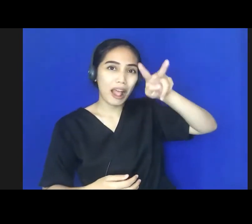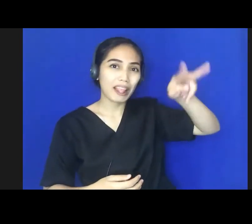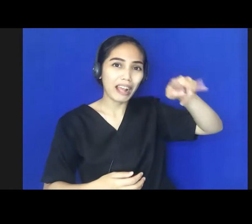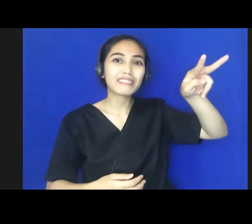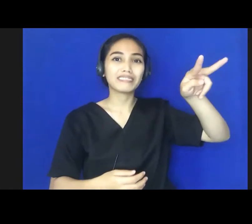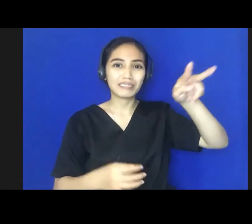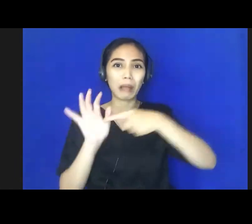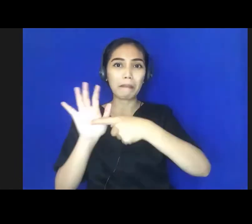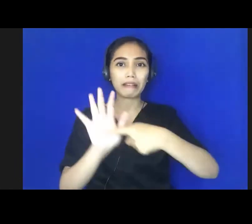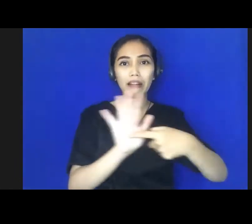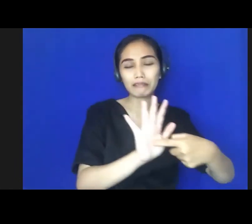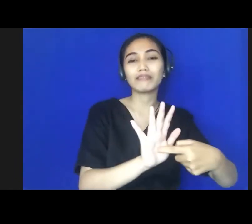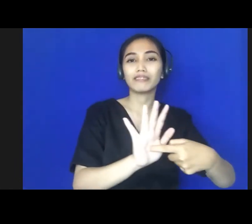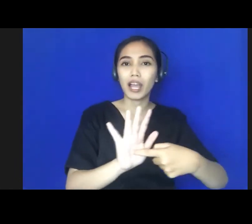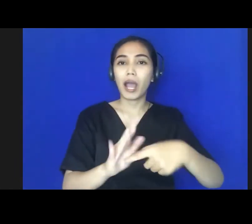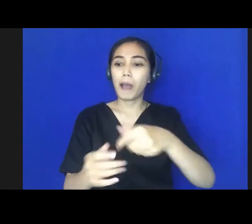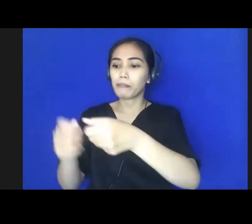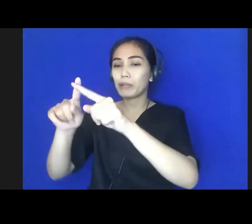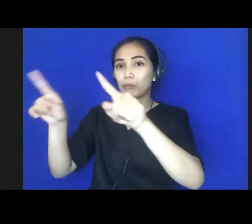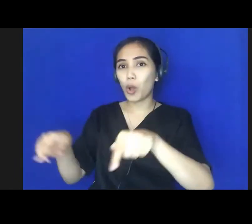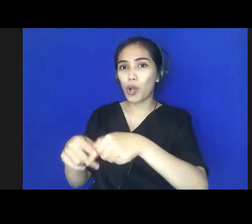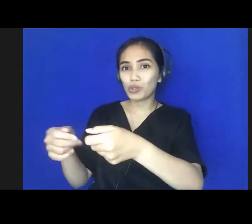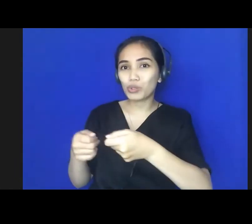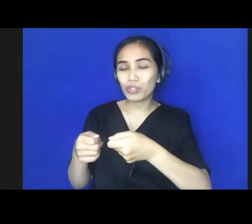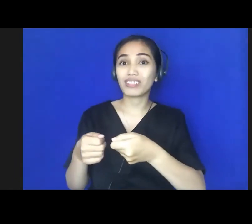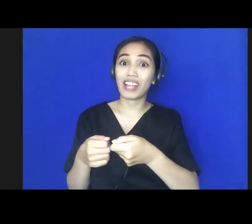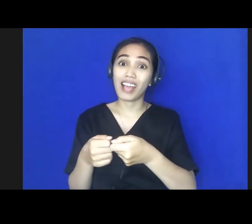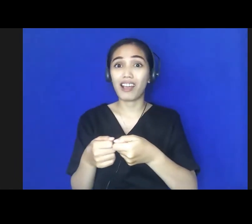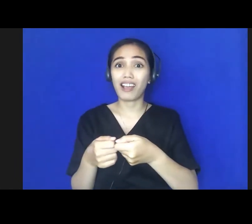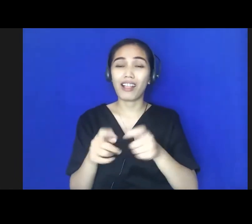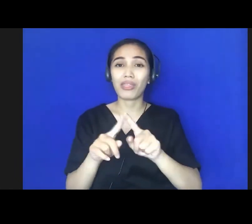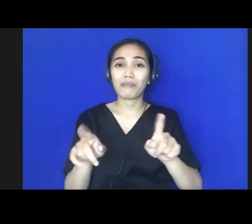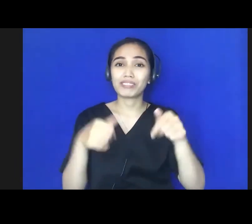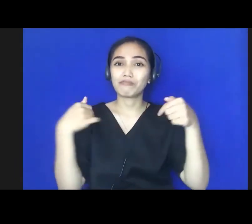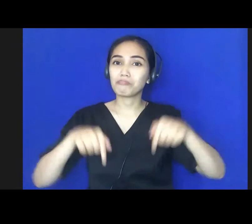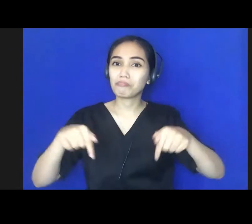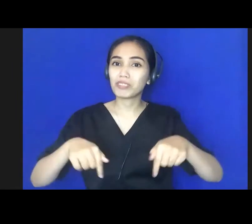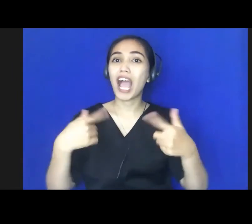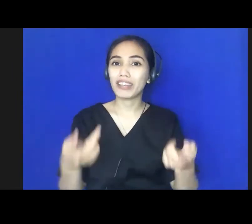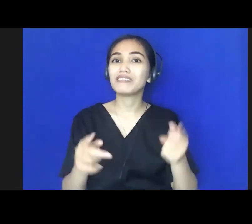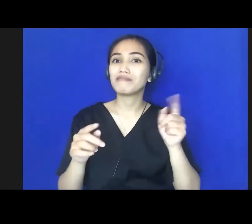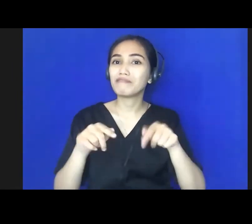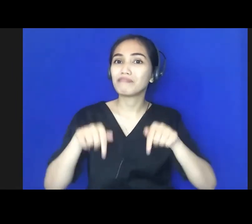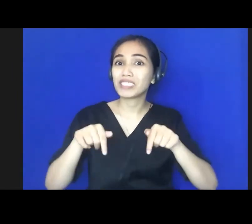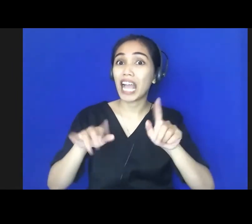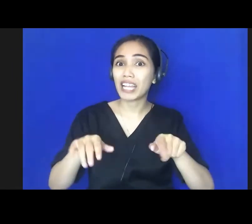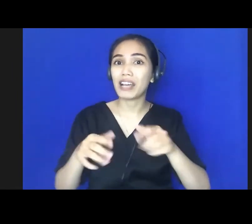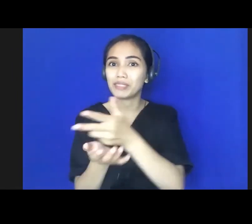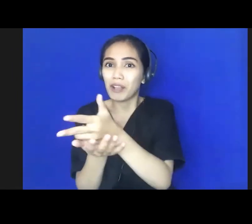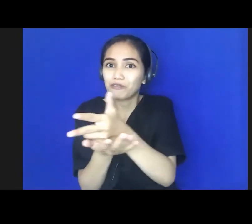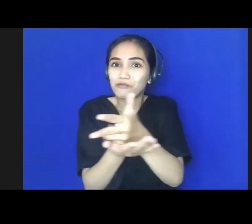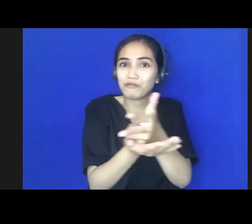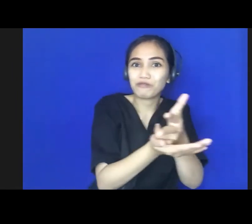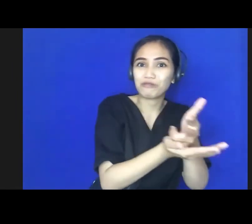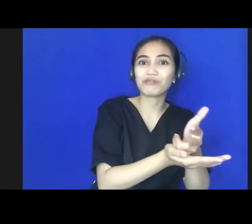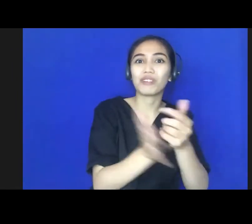silahkan dicoba pengalaman masuk ke sana, tapi tidak bisa ambil brosur. Dan kalau kita mau cari kopi atau